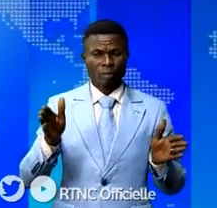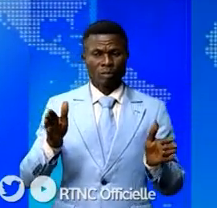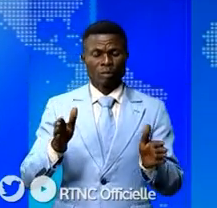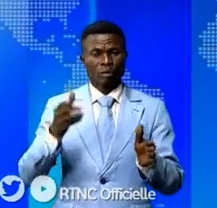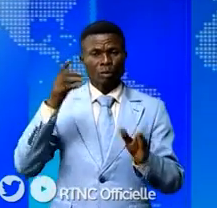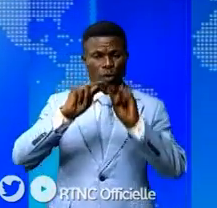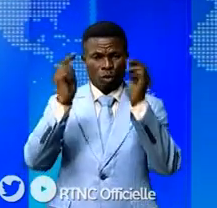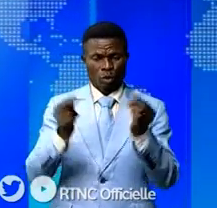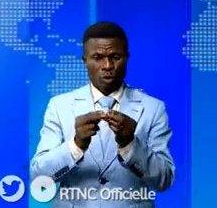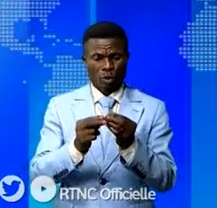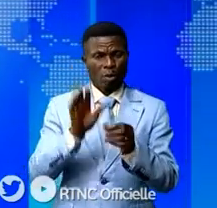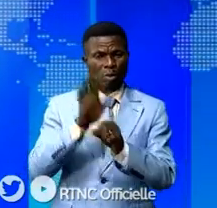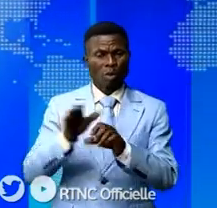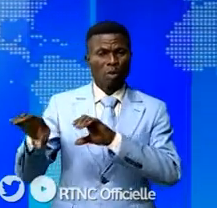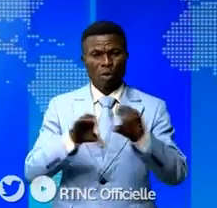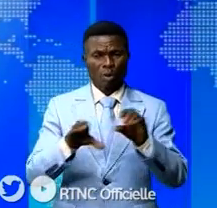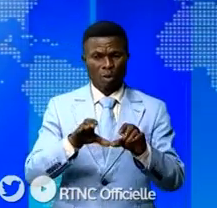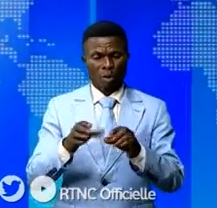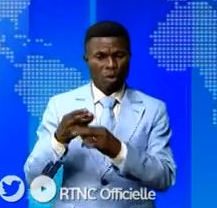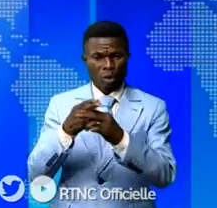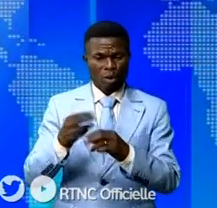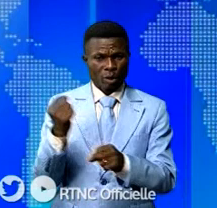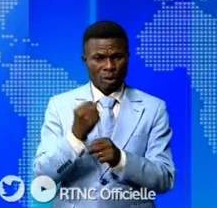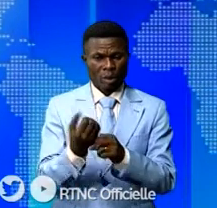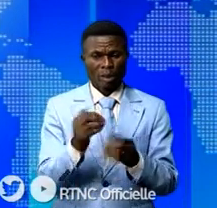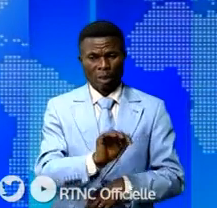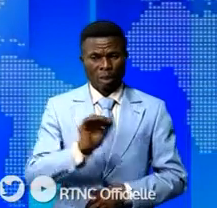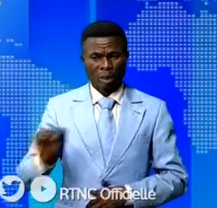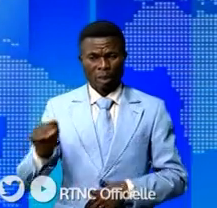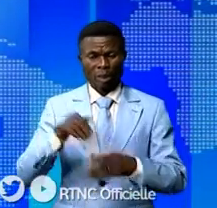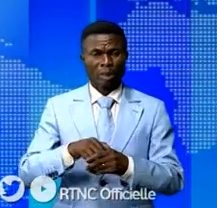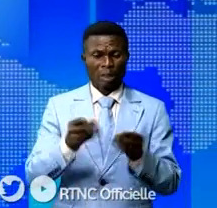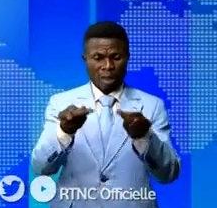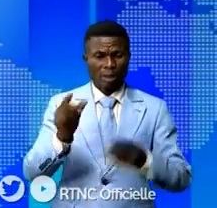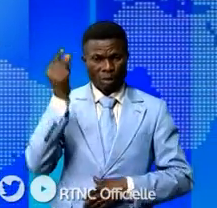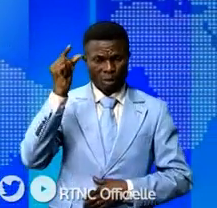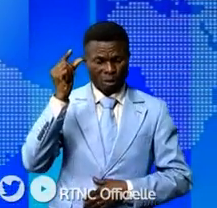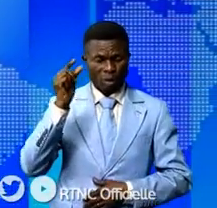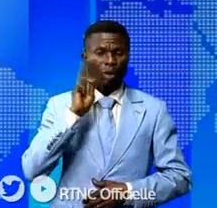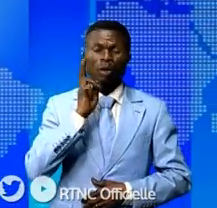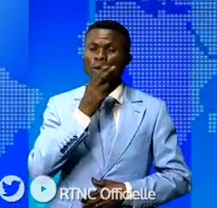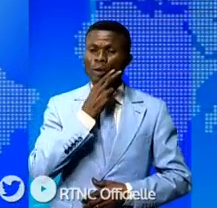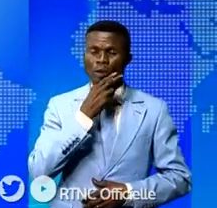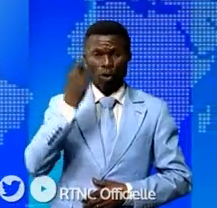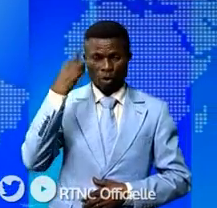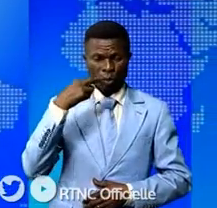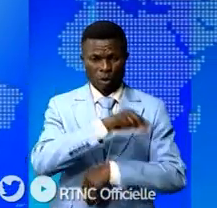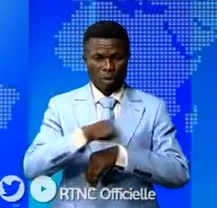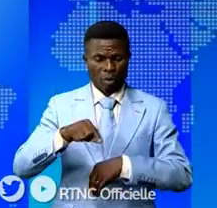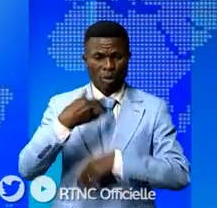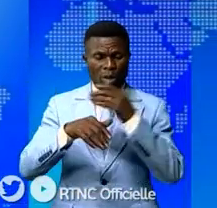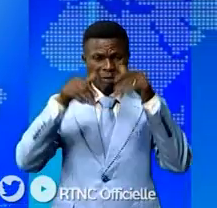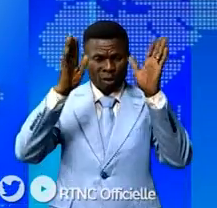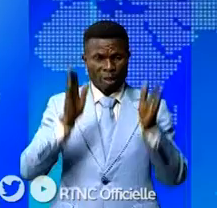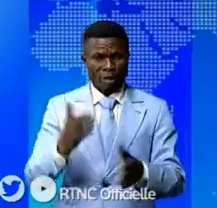commission inter-institutionnelle de suivi de travail des enfants dans les mines au salon rouge du ministère des Affaires